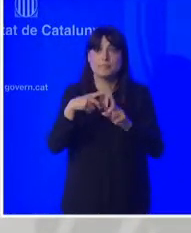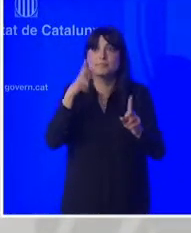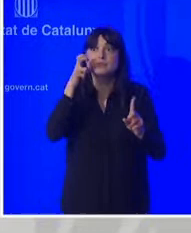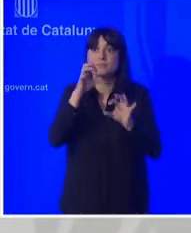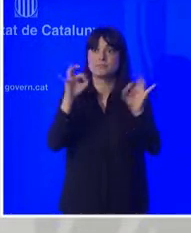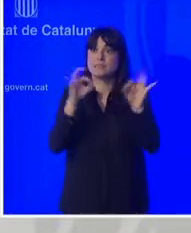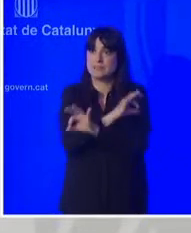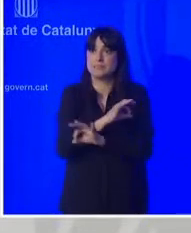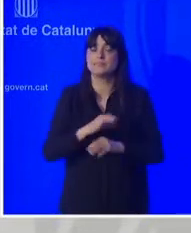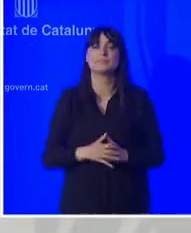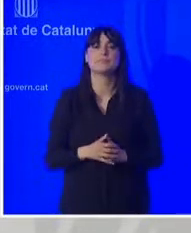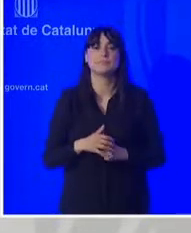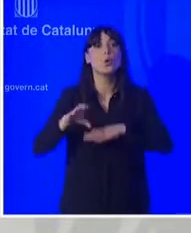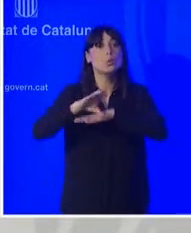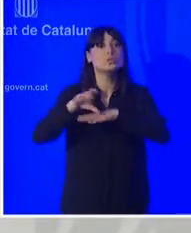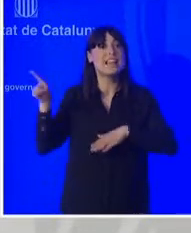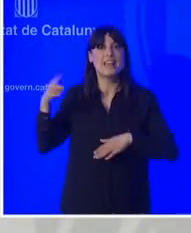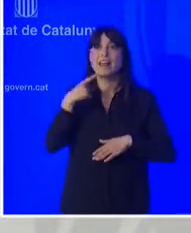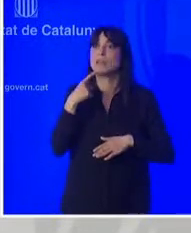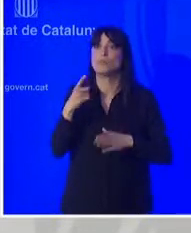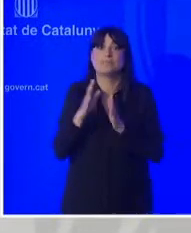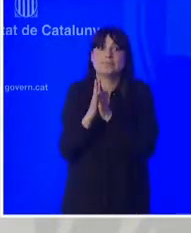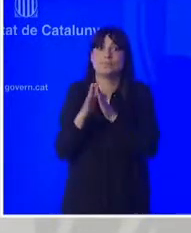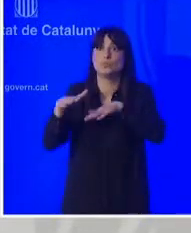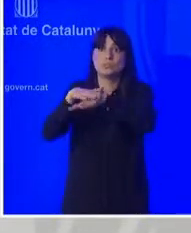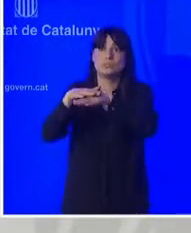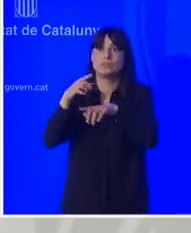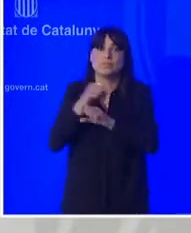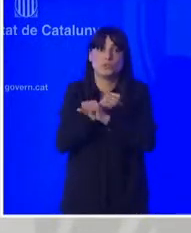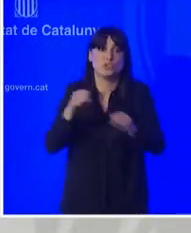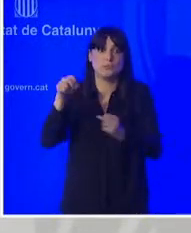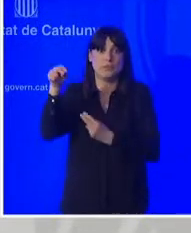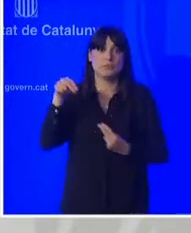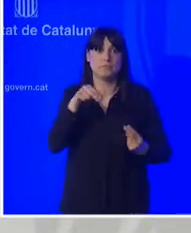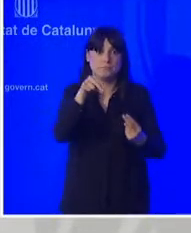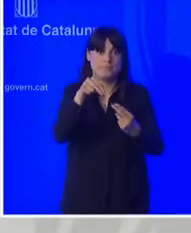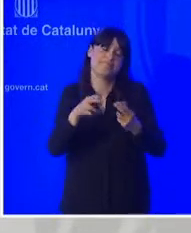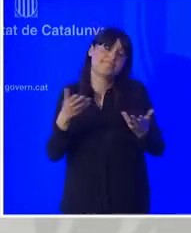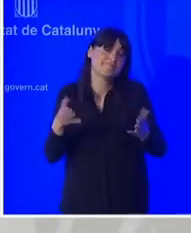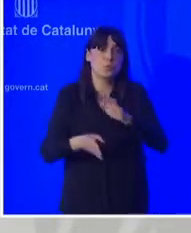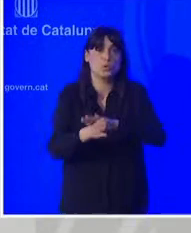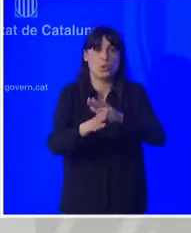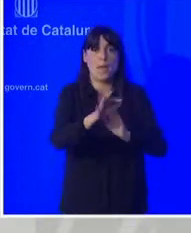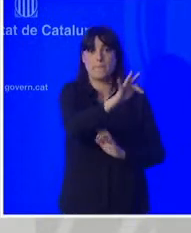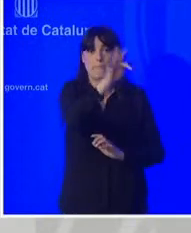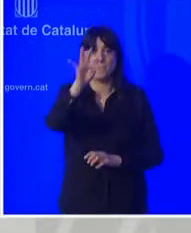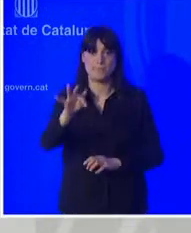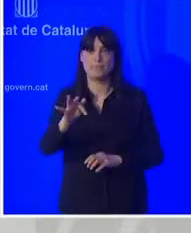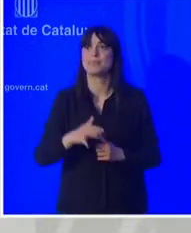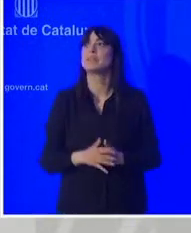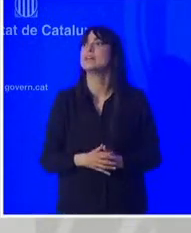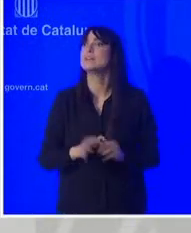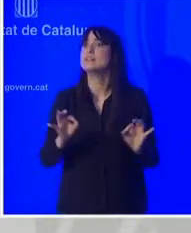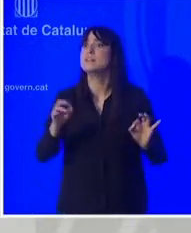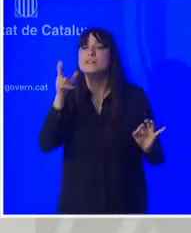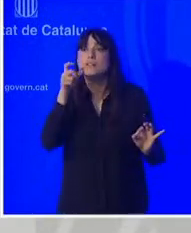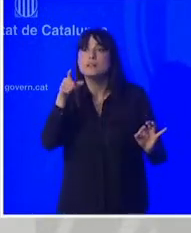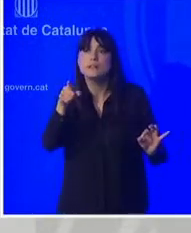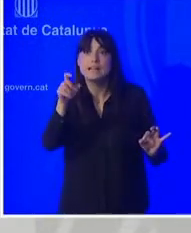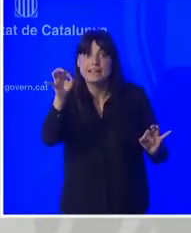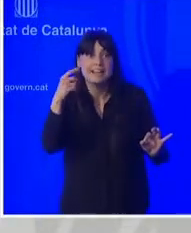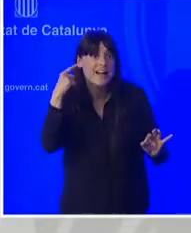segur? no es pot o el govern no està seguim ara per